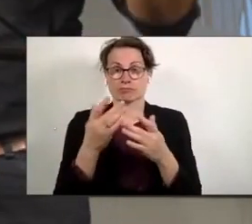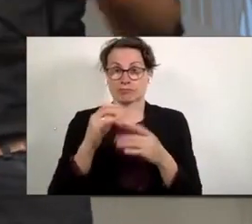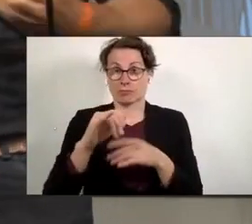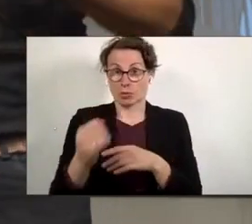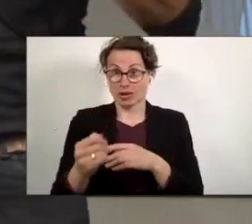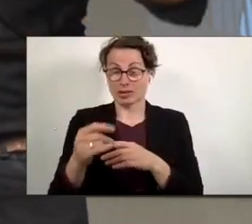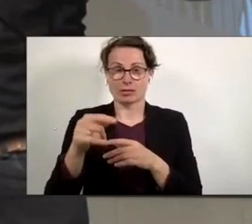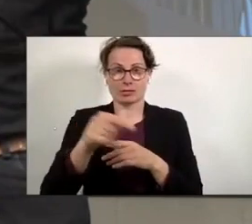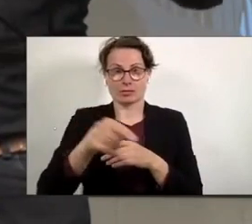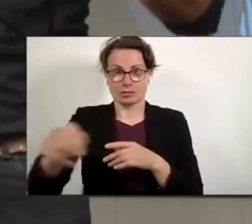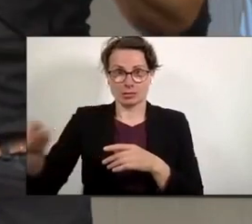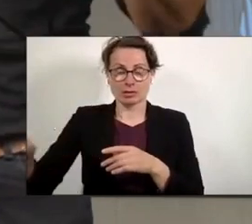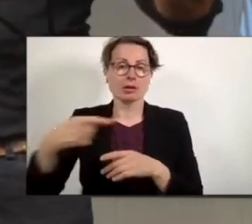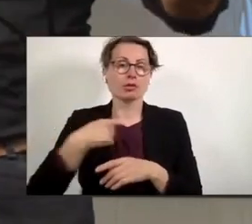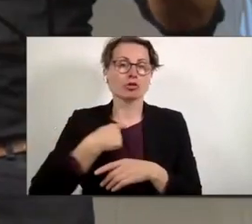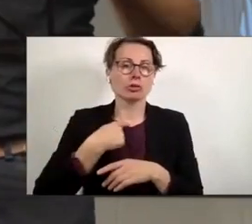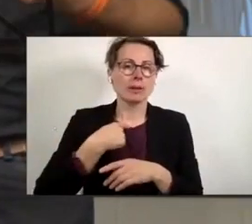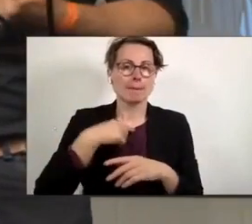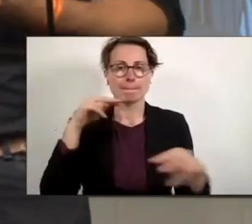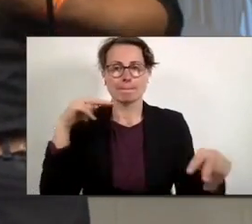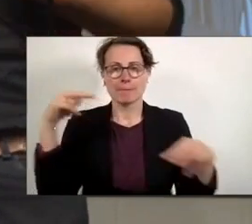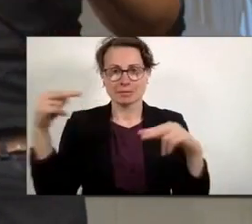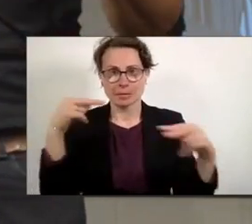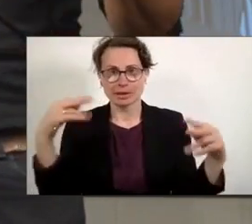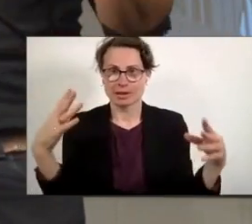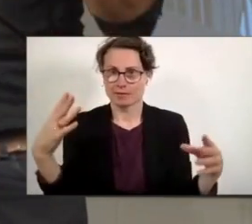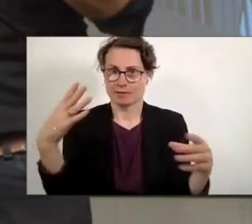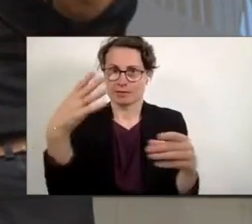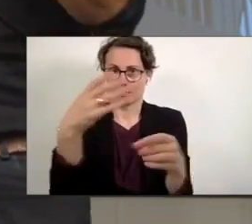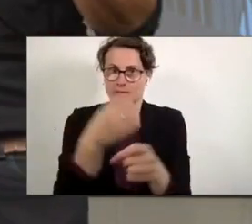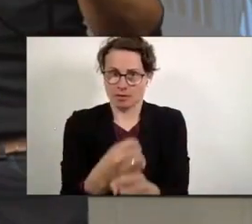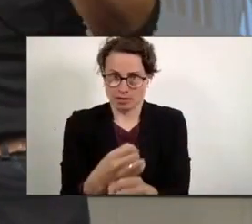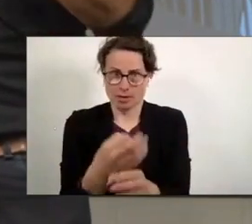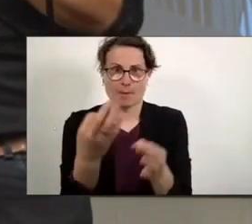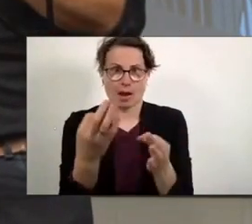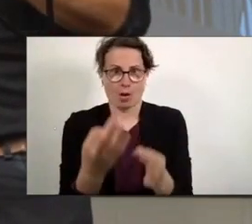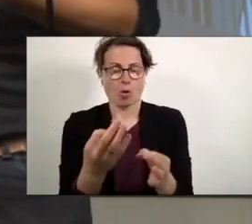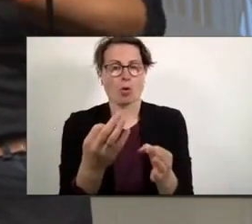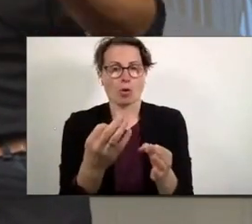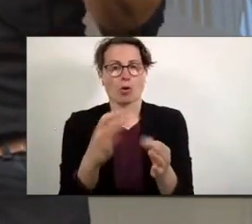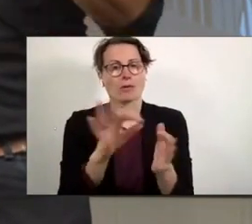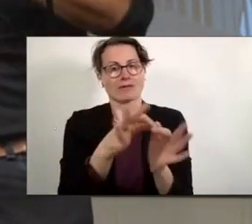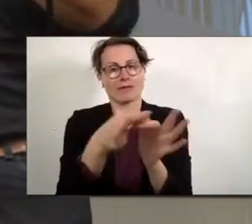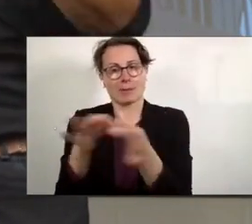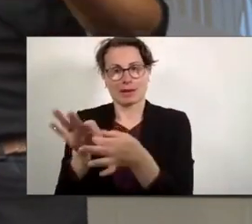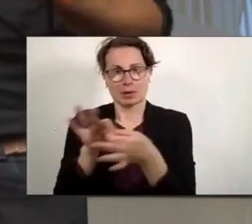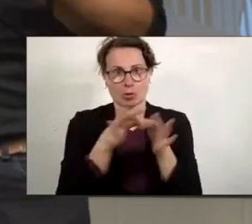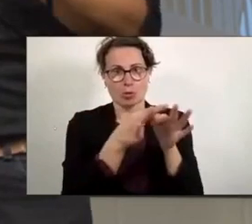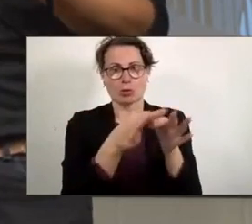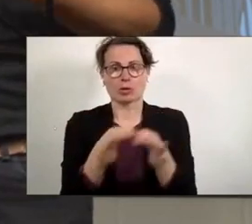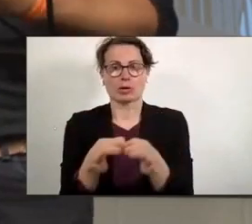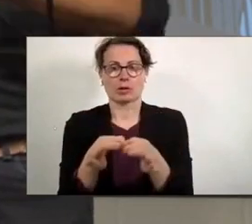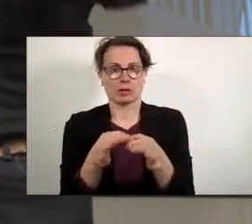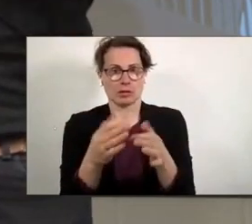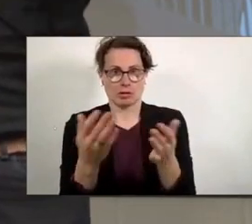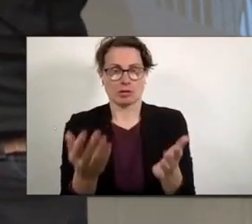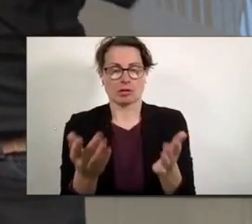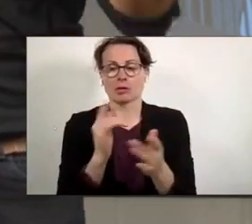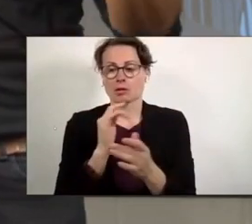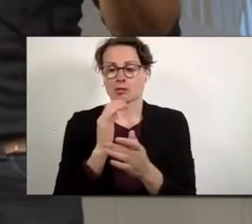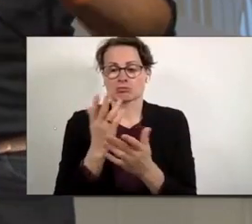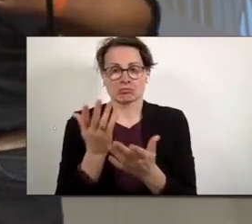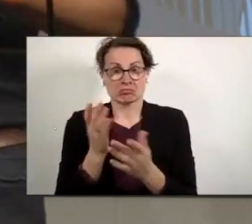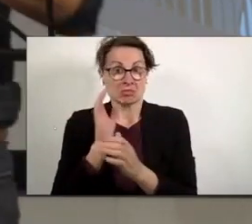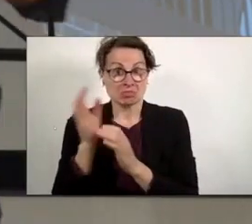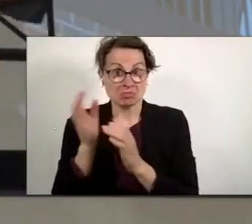und Stimmen und Perspektiven miteinander in Verbindung zu bringen, miteinander in Kommunikation zu bringen und darüber